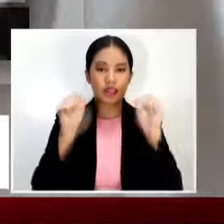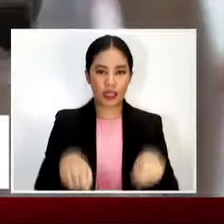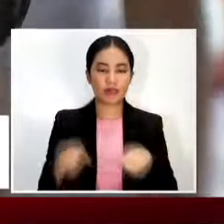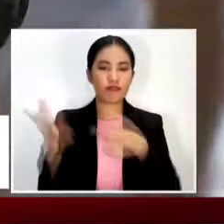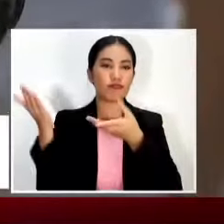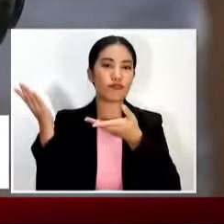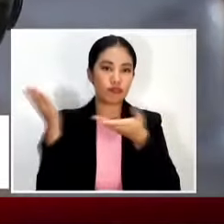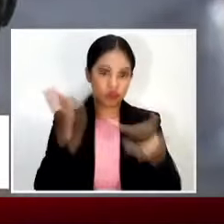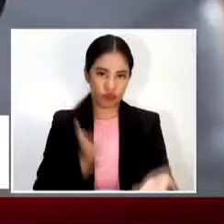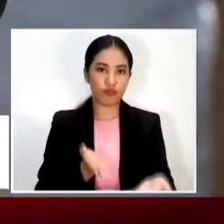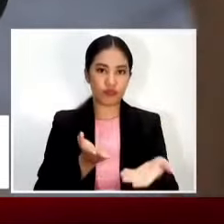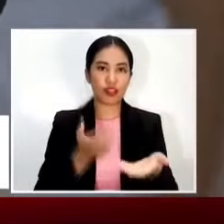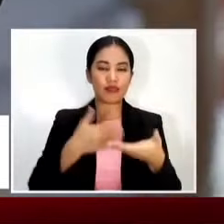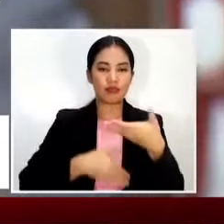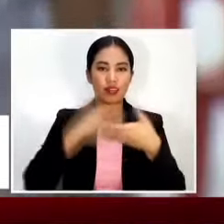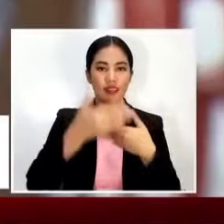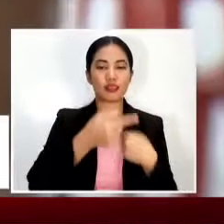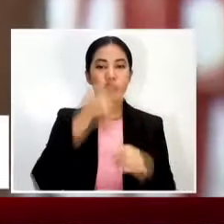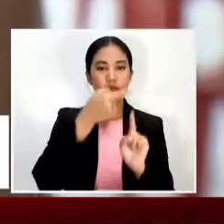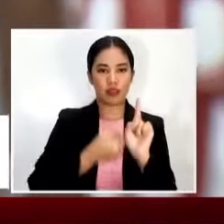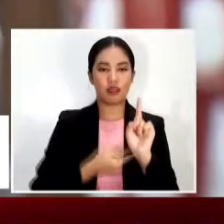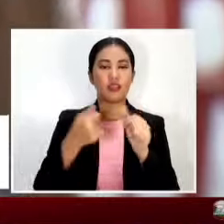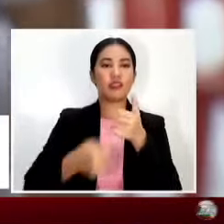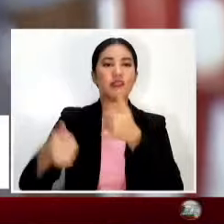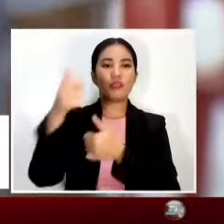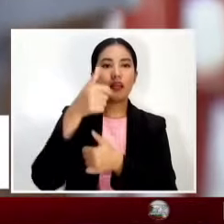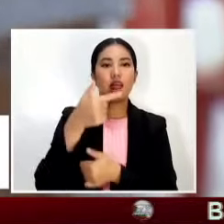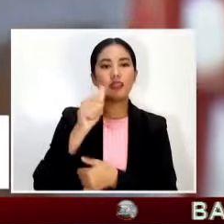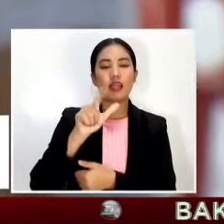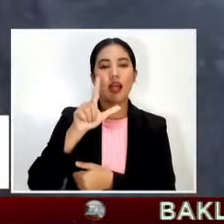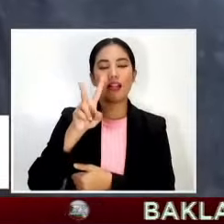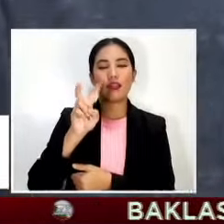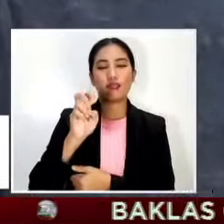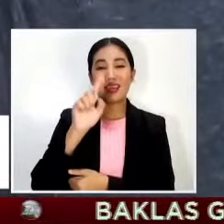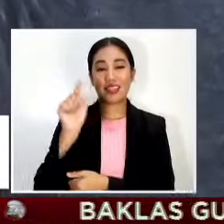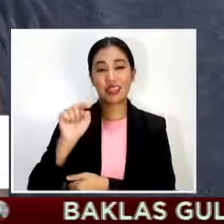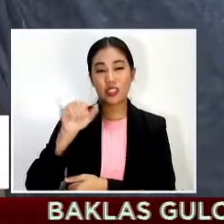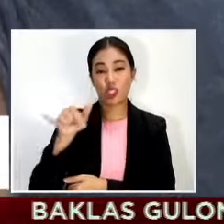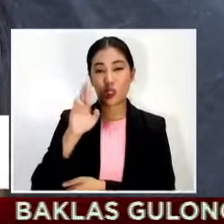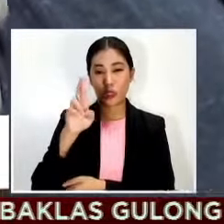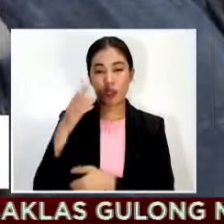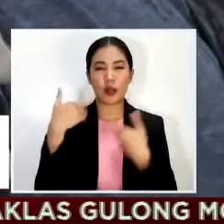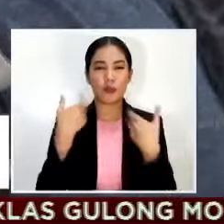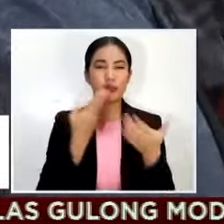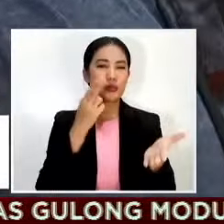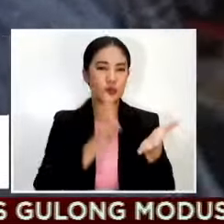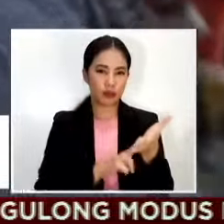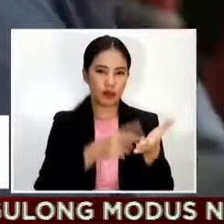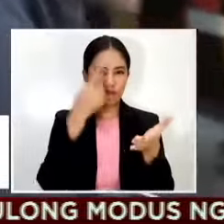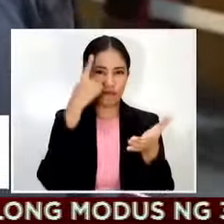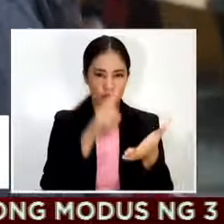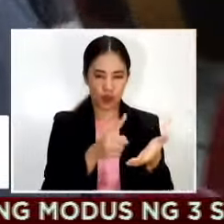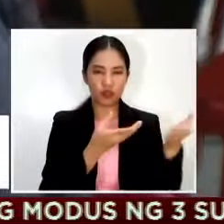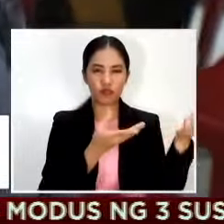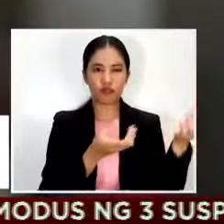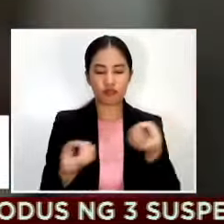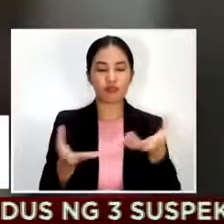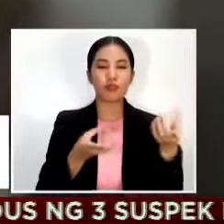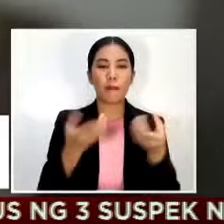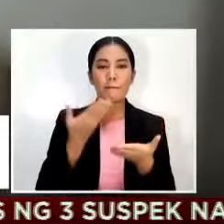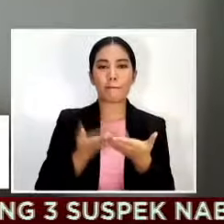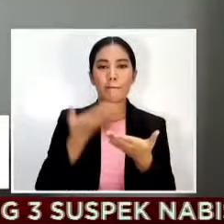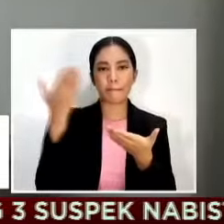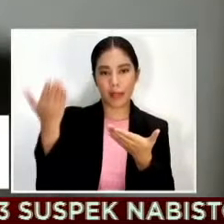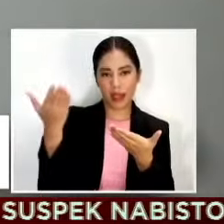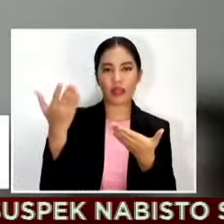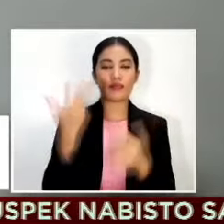buwan Pinirmahan na rin ni Vaccine Czar Secretary Carlito Galvez Jr. ang term sheet para sa pagbili ng Pilipinas ng 40 million